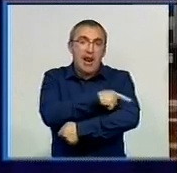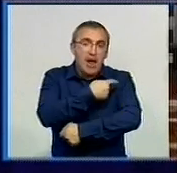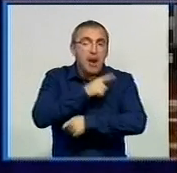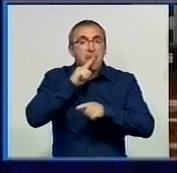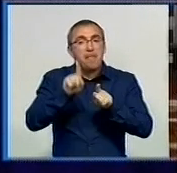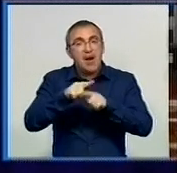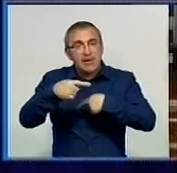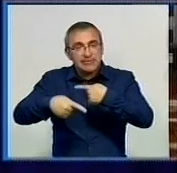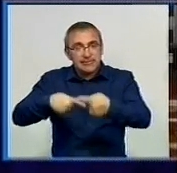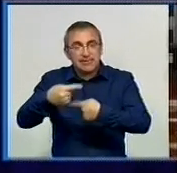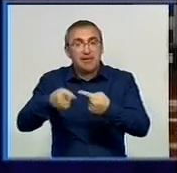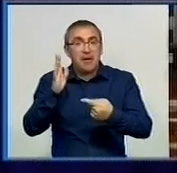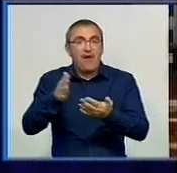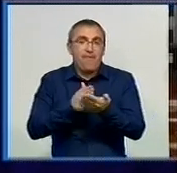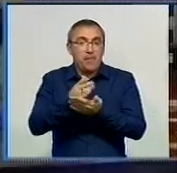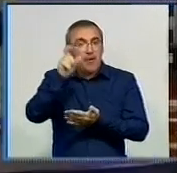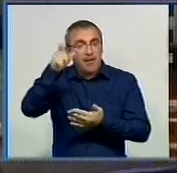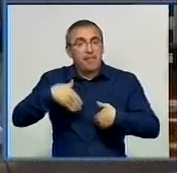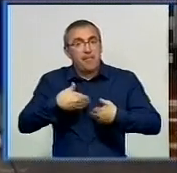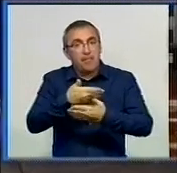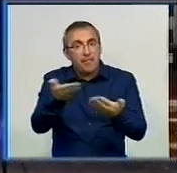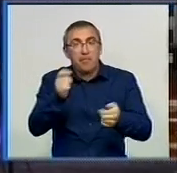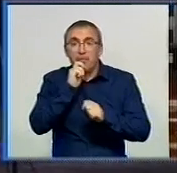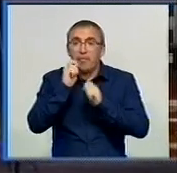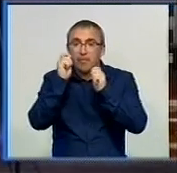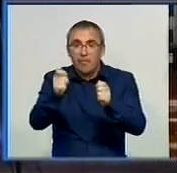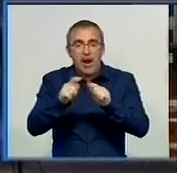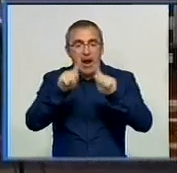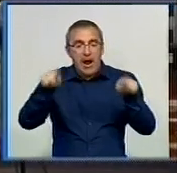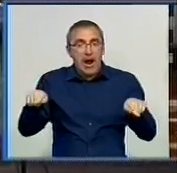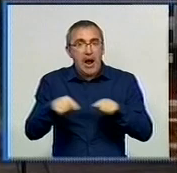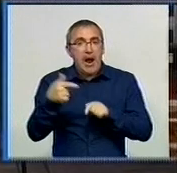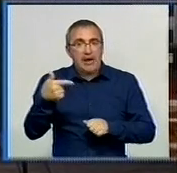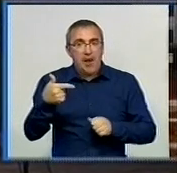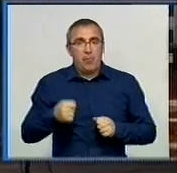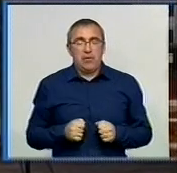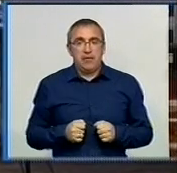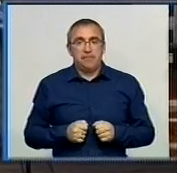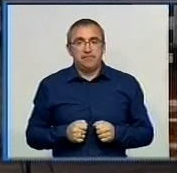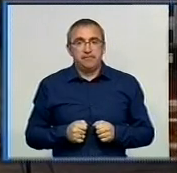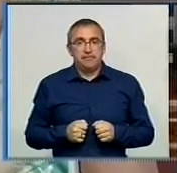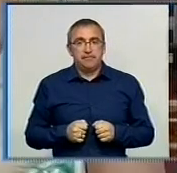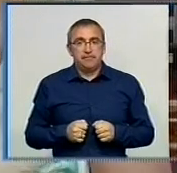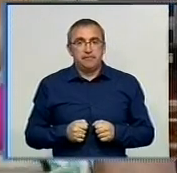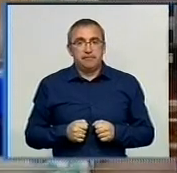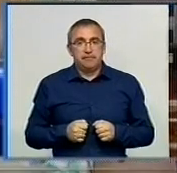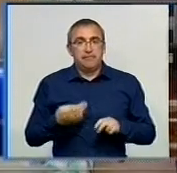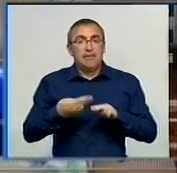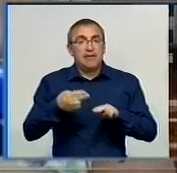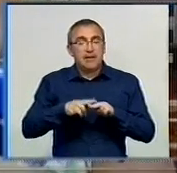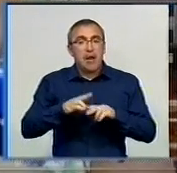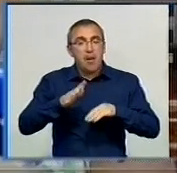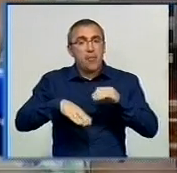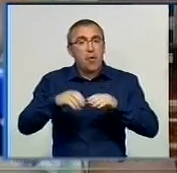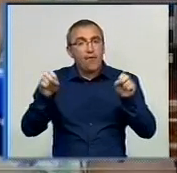Далі медики вітали посадовці. Найкращих вони нагородили почесними грамотами. Це як і професійні